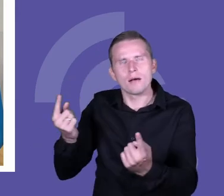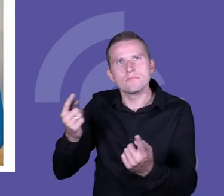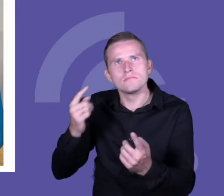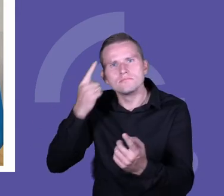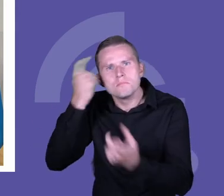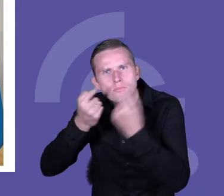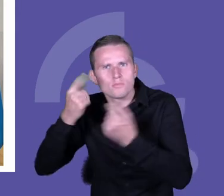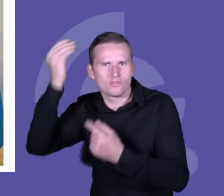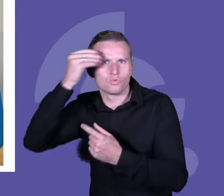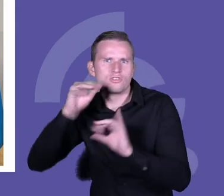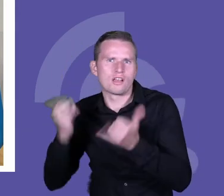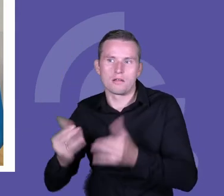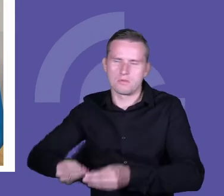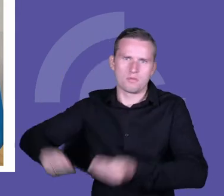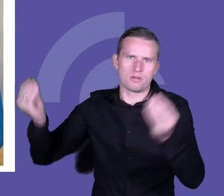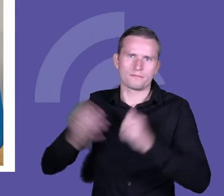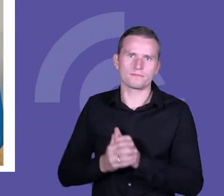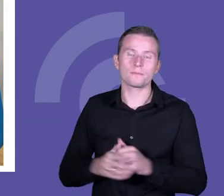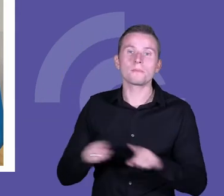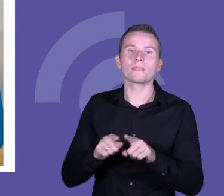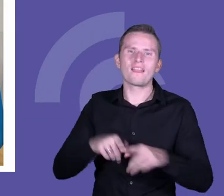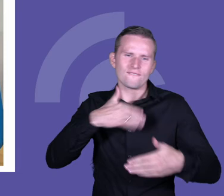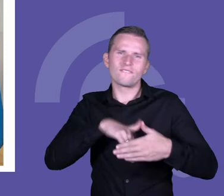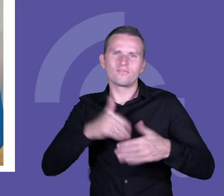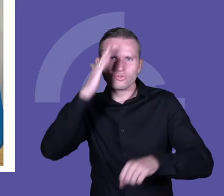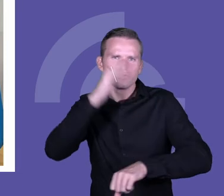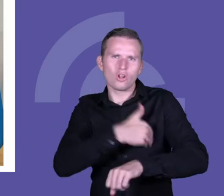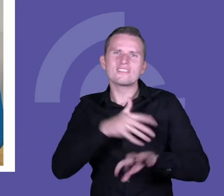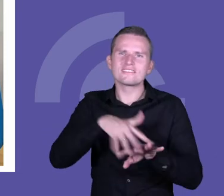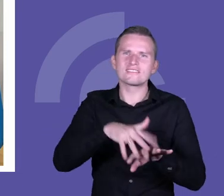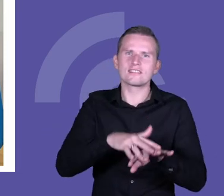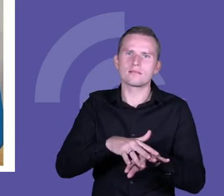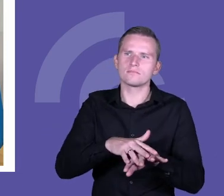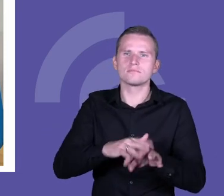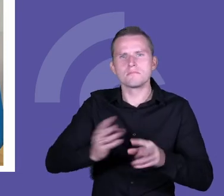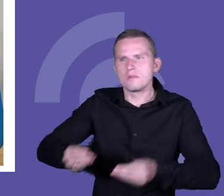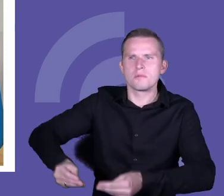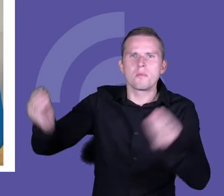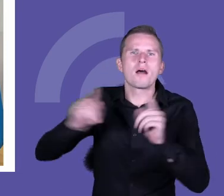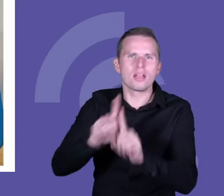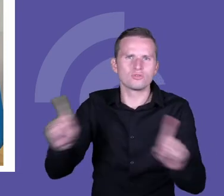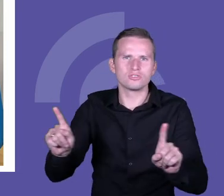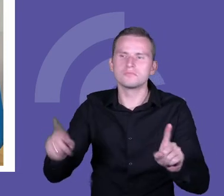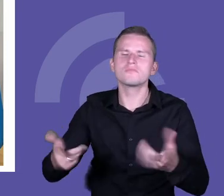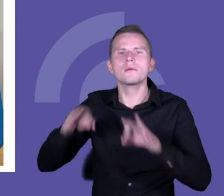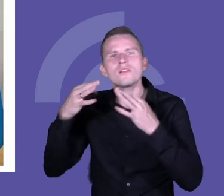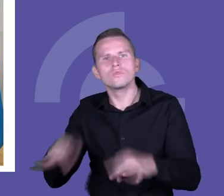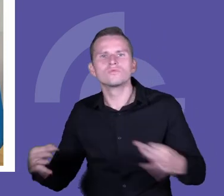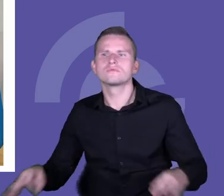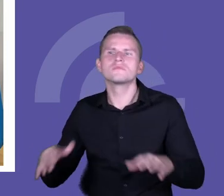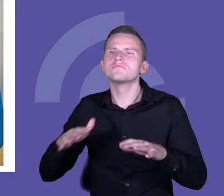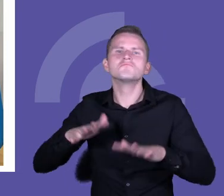planujemy w ogóle wewnątrz szkolny, system doskonalenia nauczycieli, na ile tam jest przestrzeń do wyboru, na ile ludzie mogą decydować,